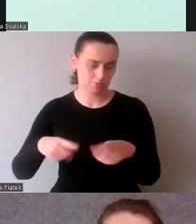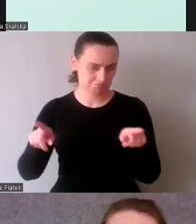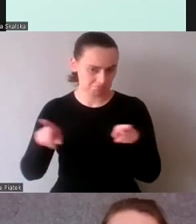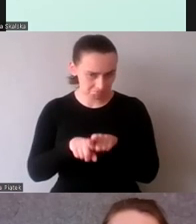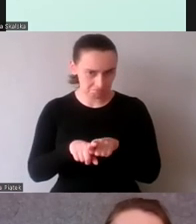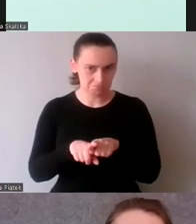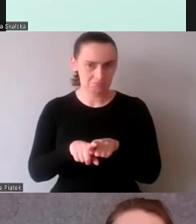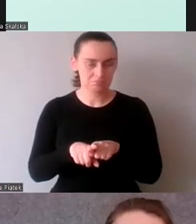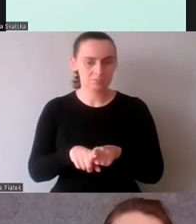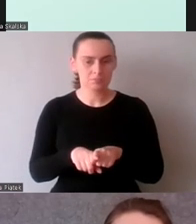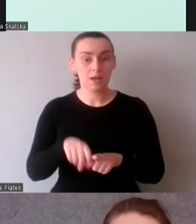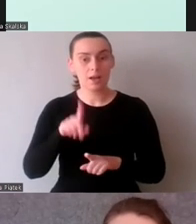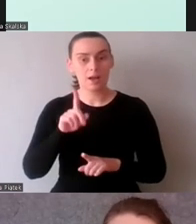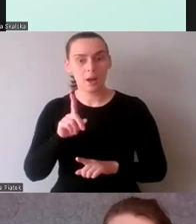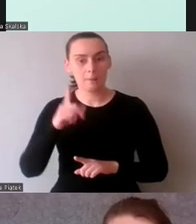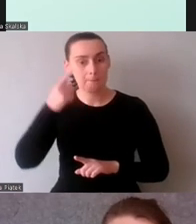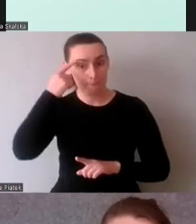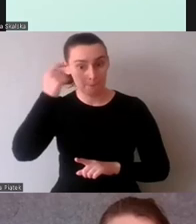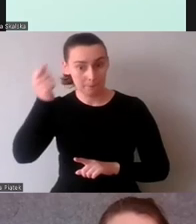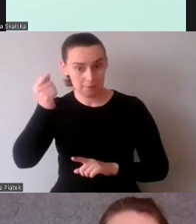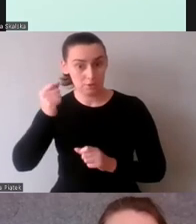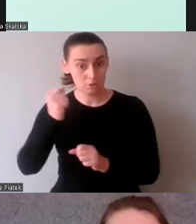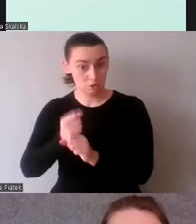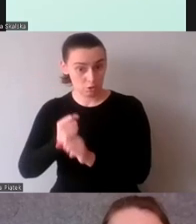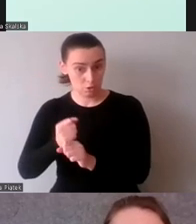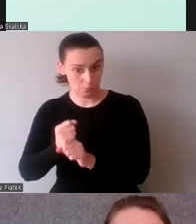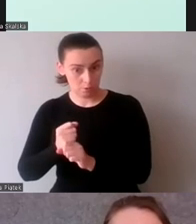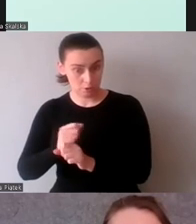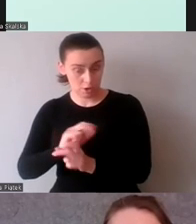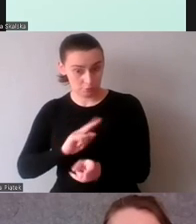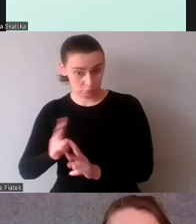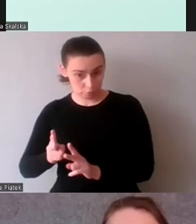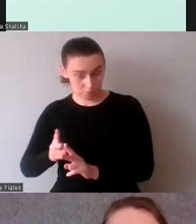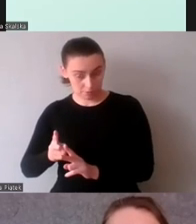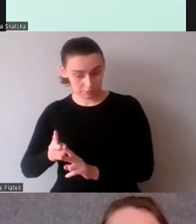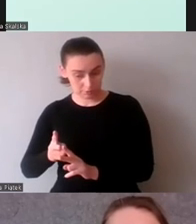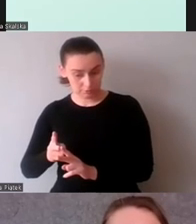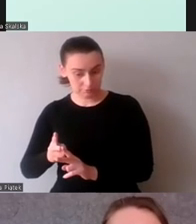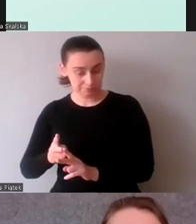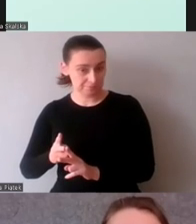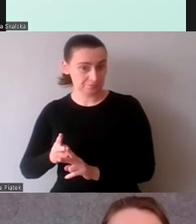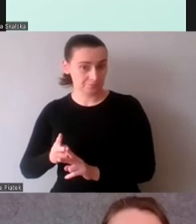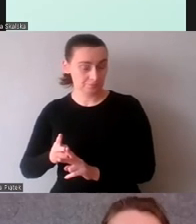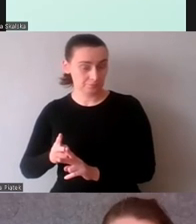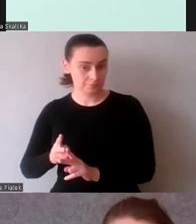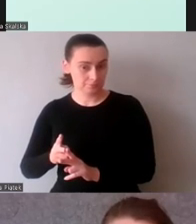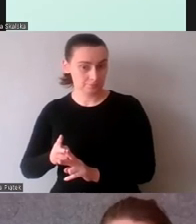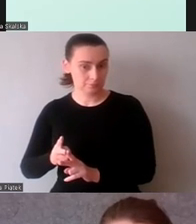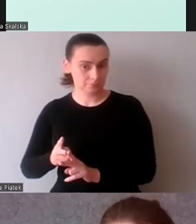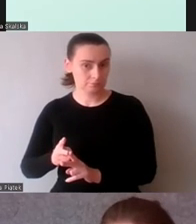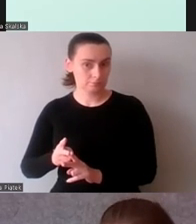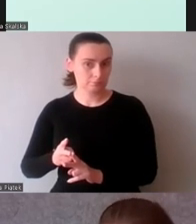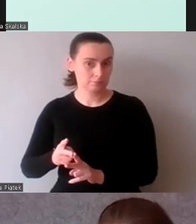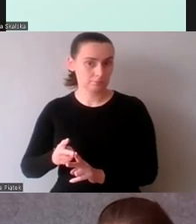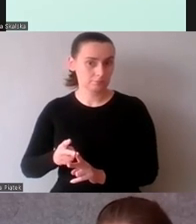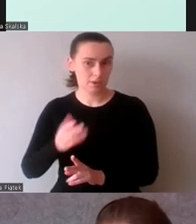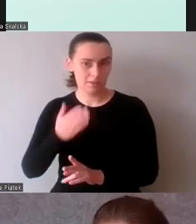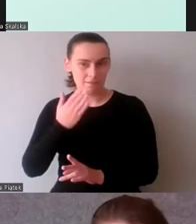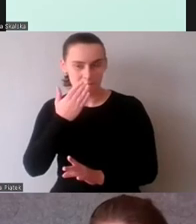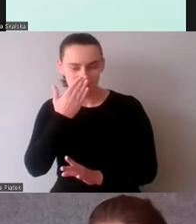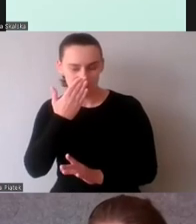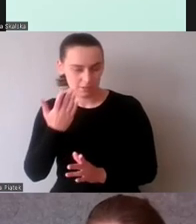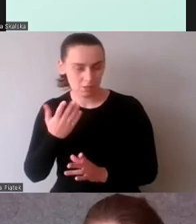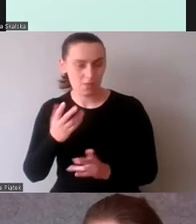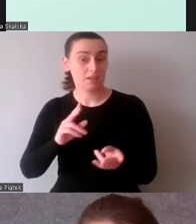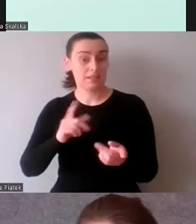a pamięć robocza tłumacza wygląda w przypadku tłumaczeń dialogowych inaczej niż w